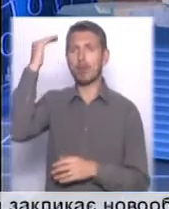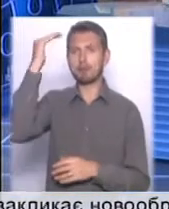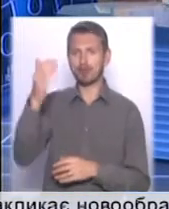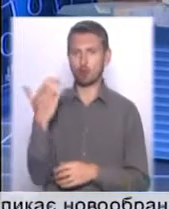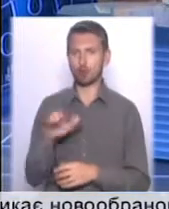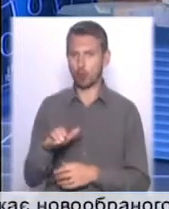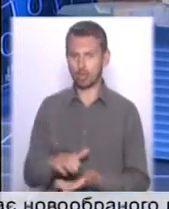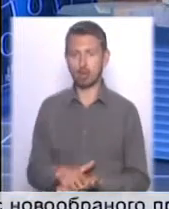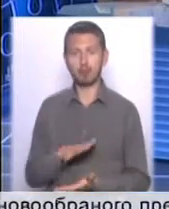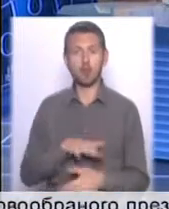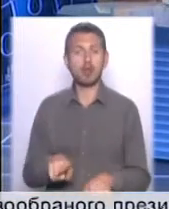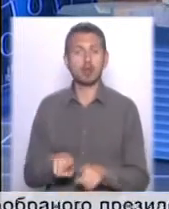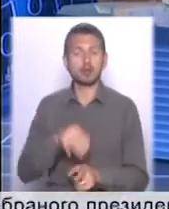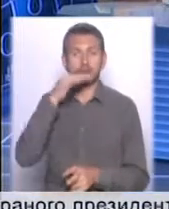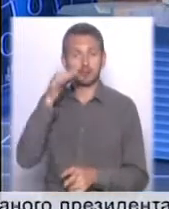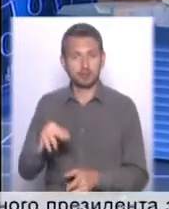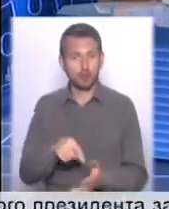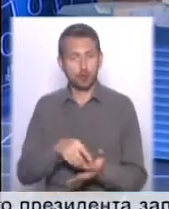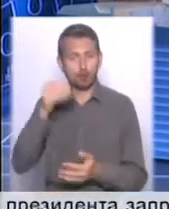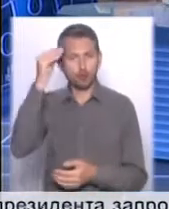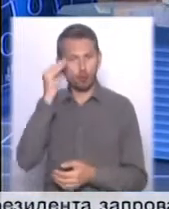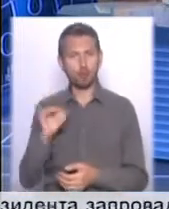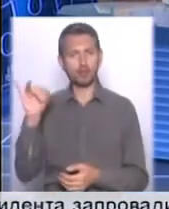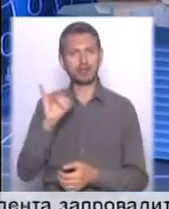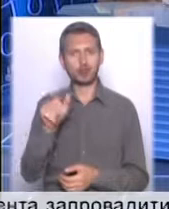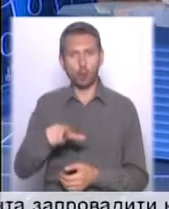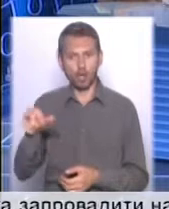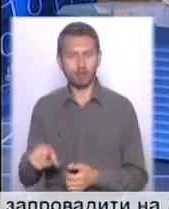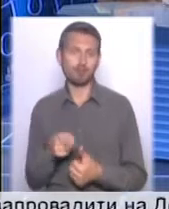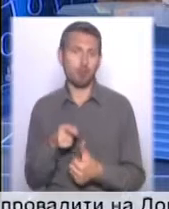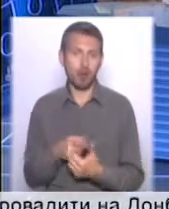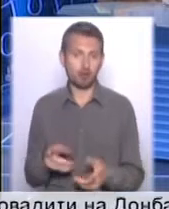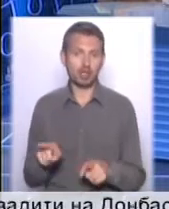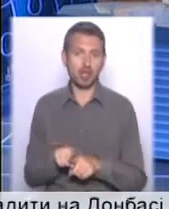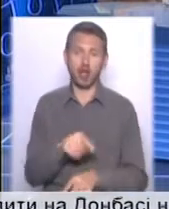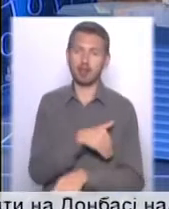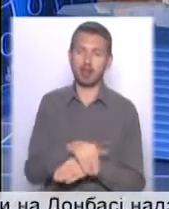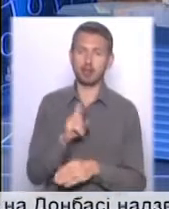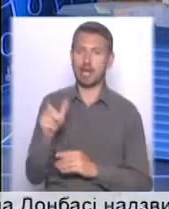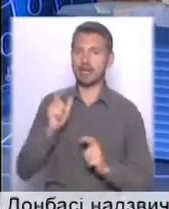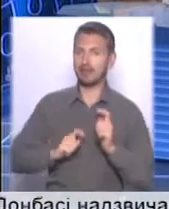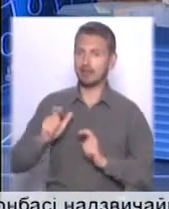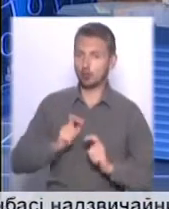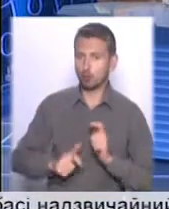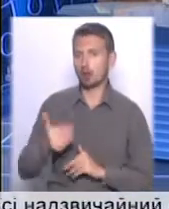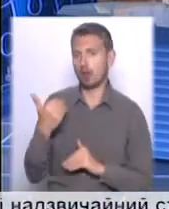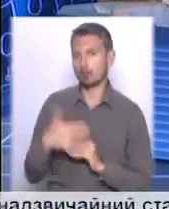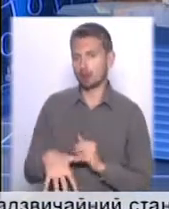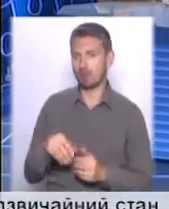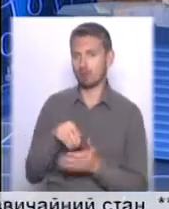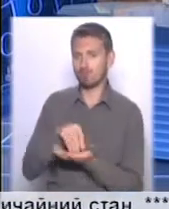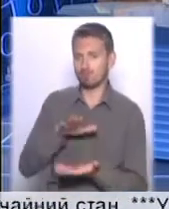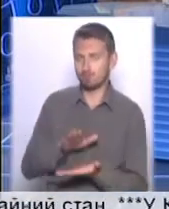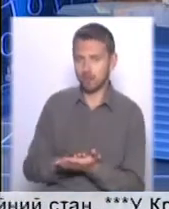І була така теза, точка зору істориків, що, по-перше, така назва, як Інститутська, вона вже вписана,